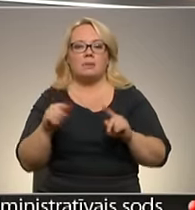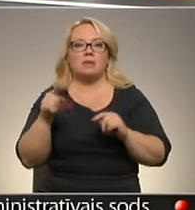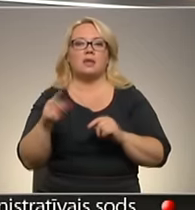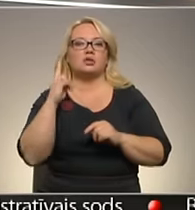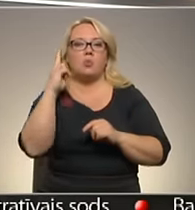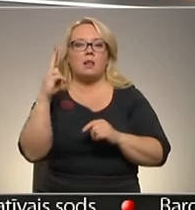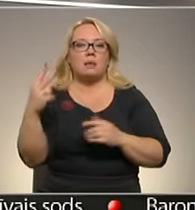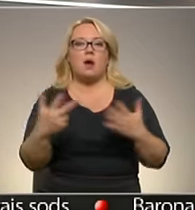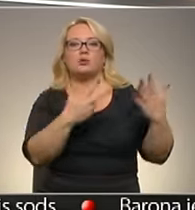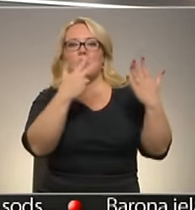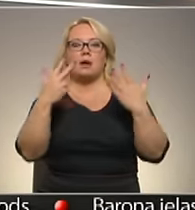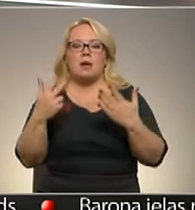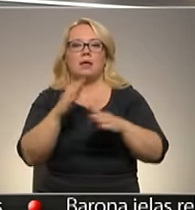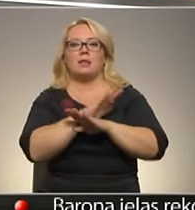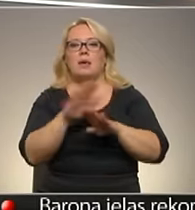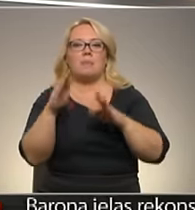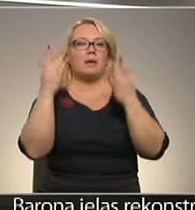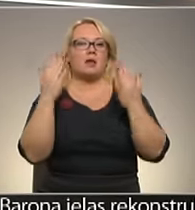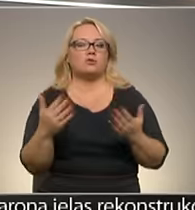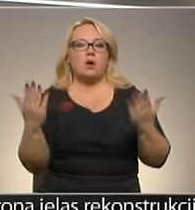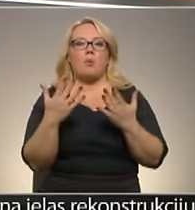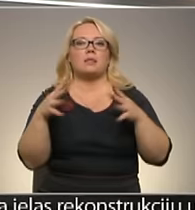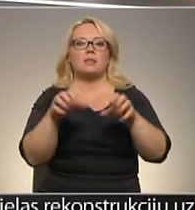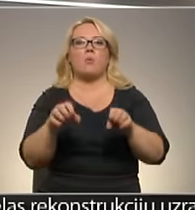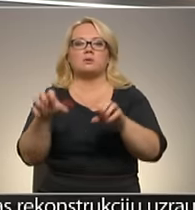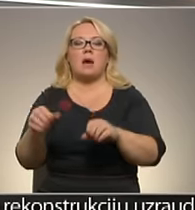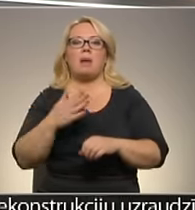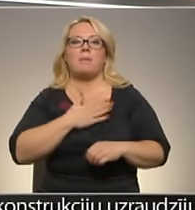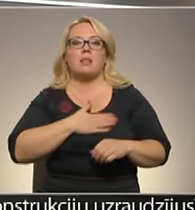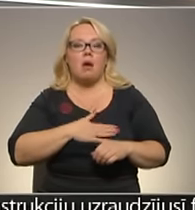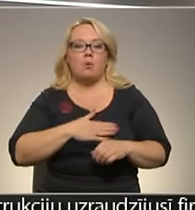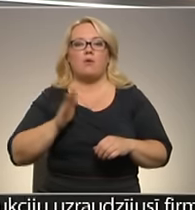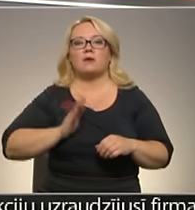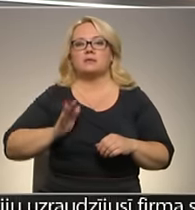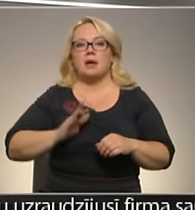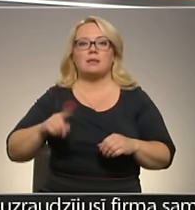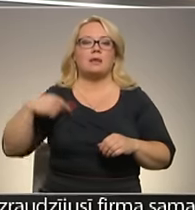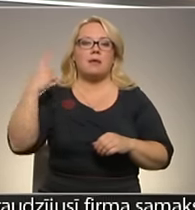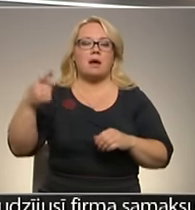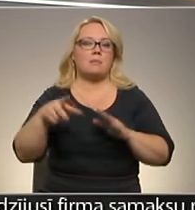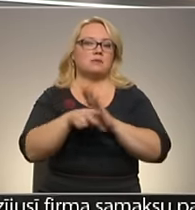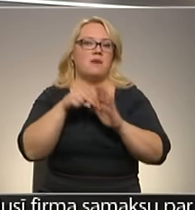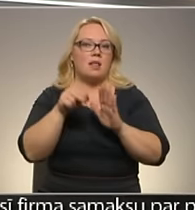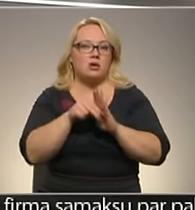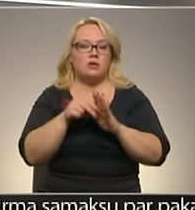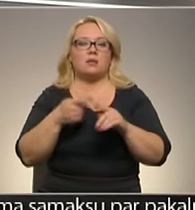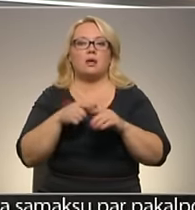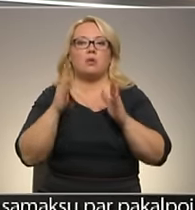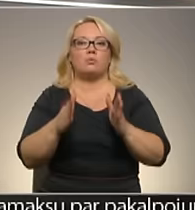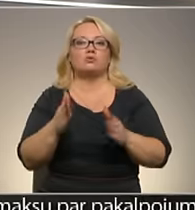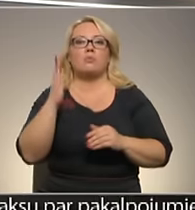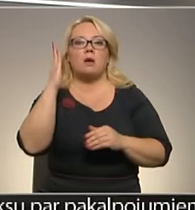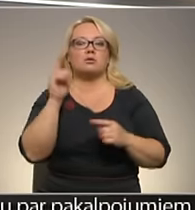garumā nerezultējās ar kaut kādiem taustāmiem labumiem, tad tas, ko var sagaidīt nākamās vēlēšanās, ja tā, tad būtu tas